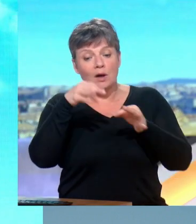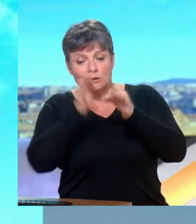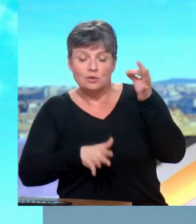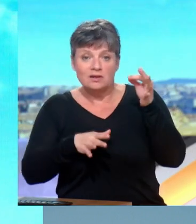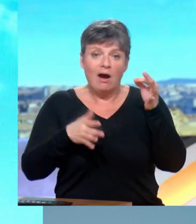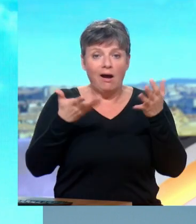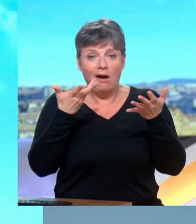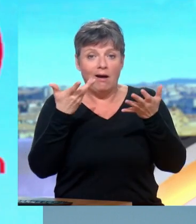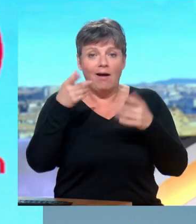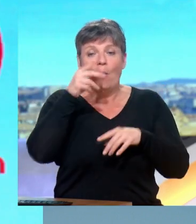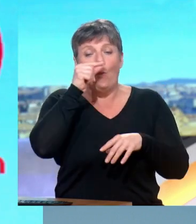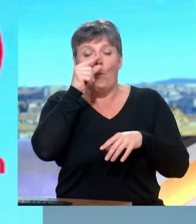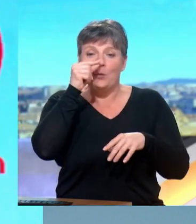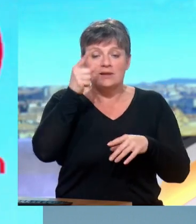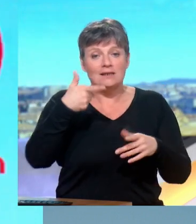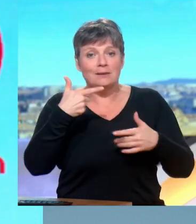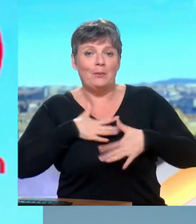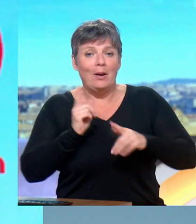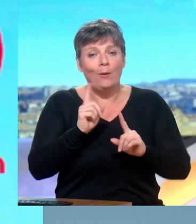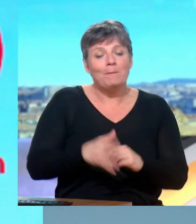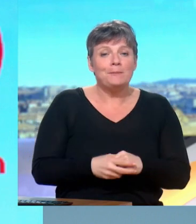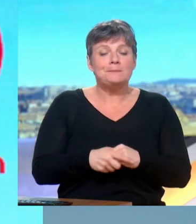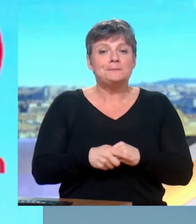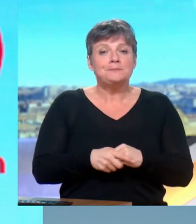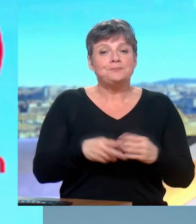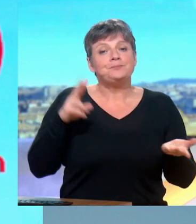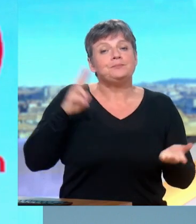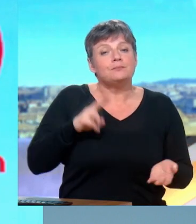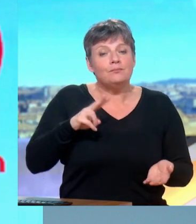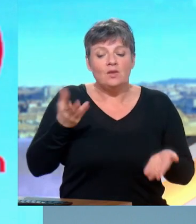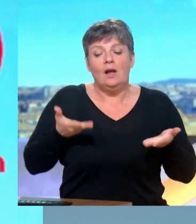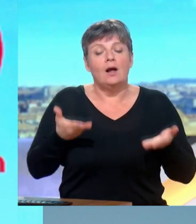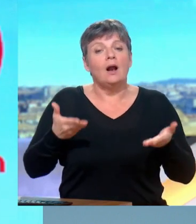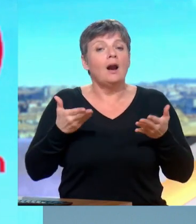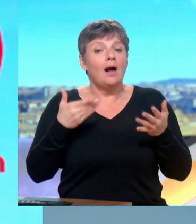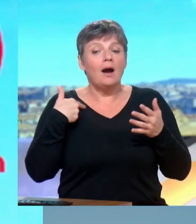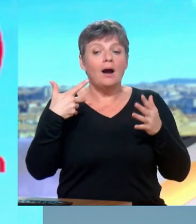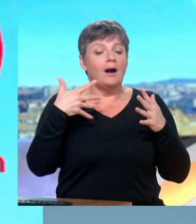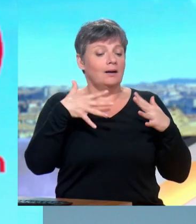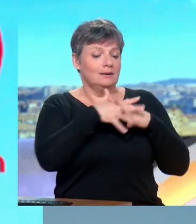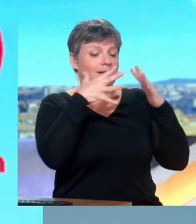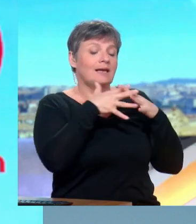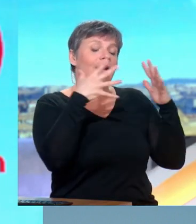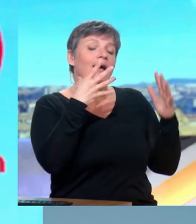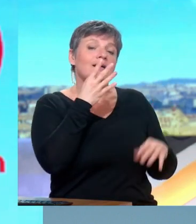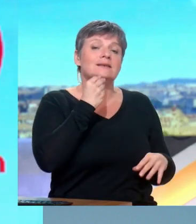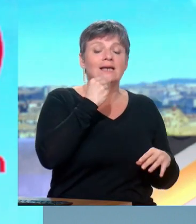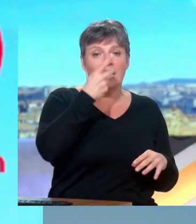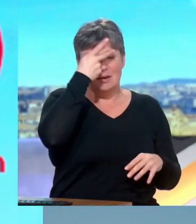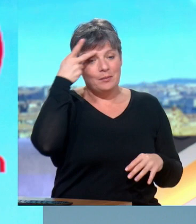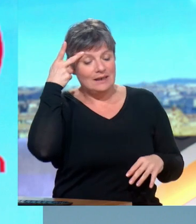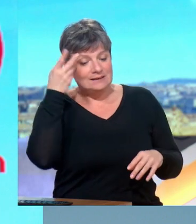résultats recherchés ? le fait est que cette nouvelle épisode de la guerre israélo-palestinienne a été